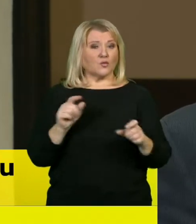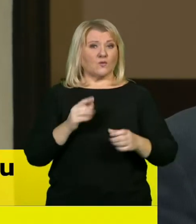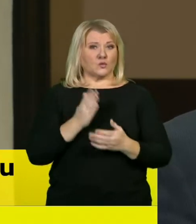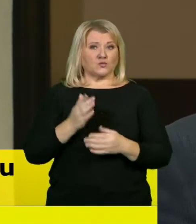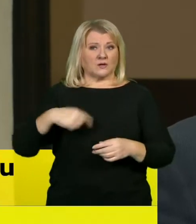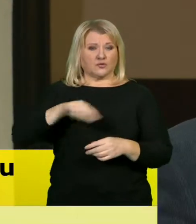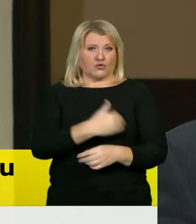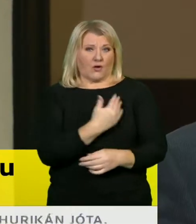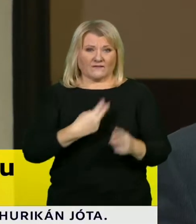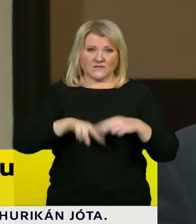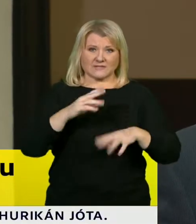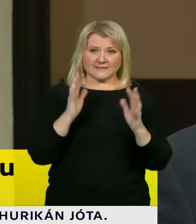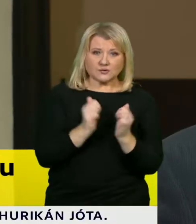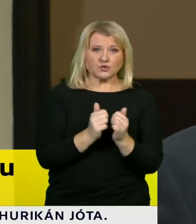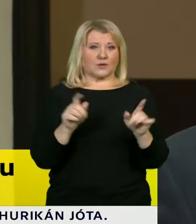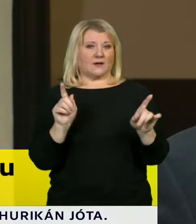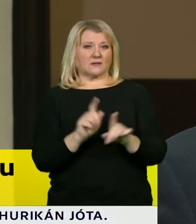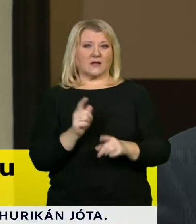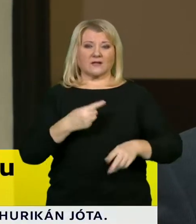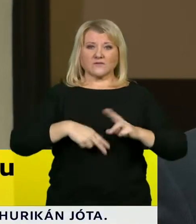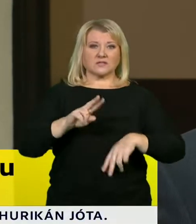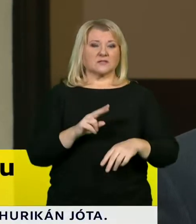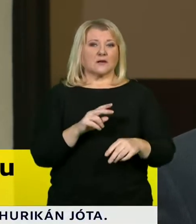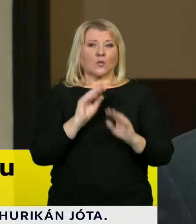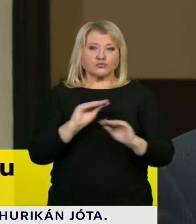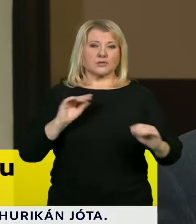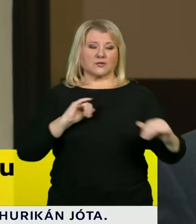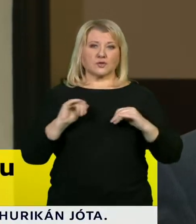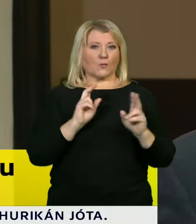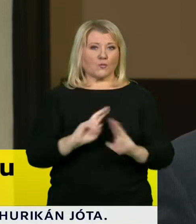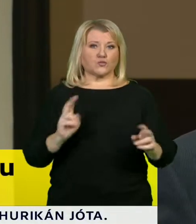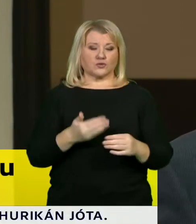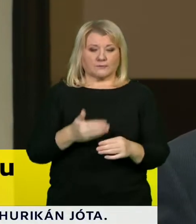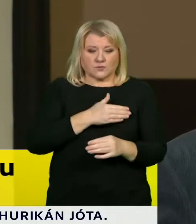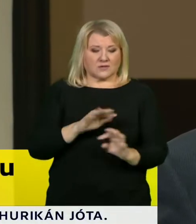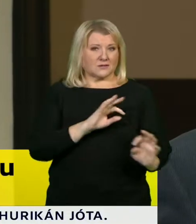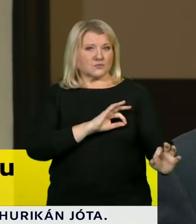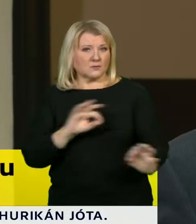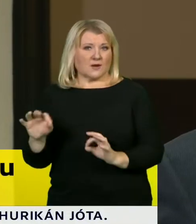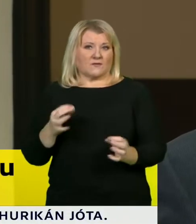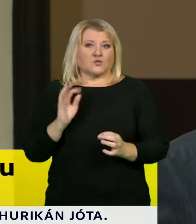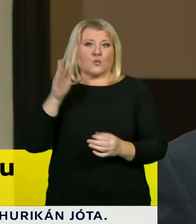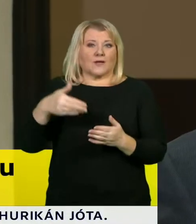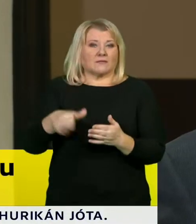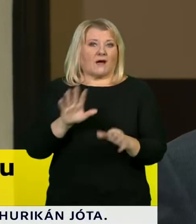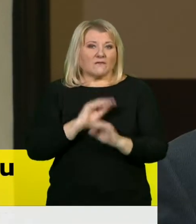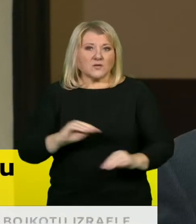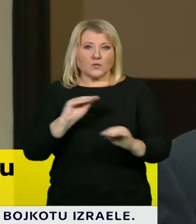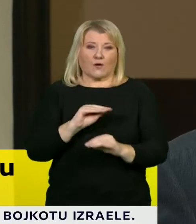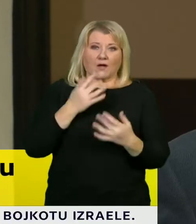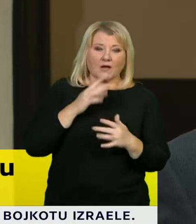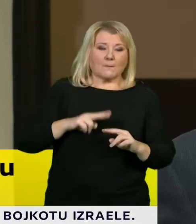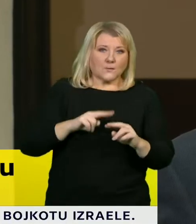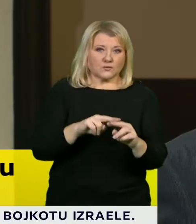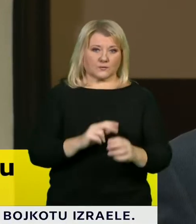a také zvýšení možnosti nachystat se na tu výuku řádně na těch školách, jak organizačně, tak personálně.